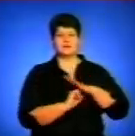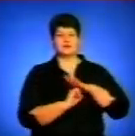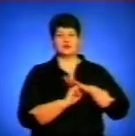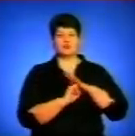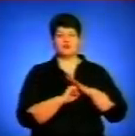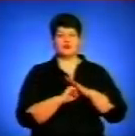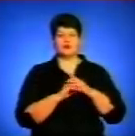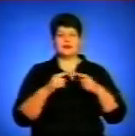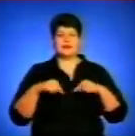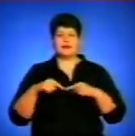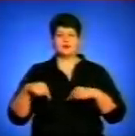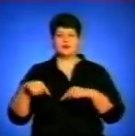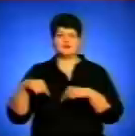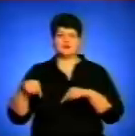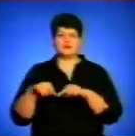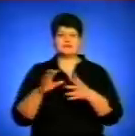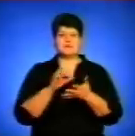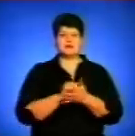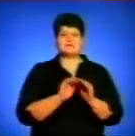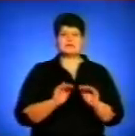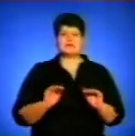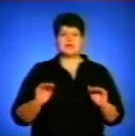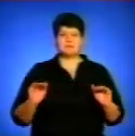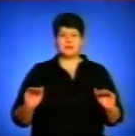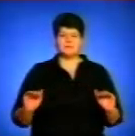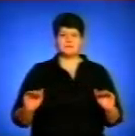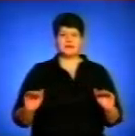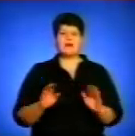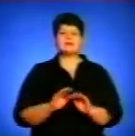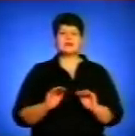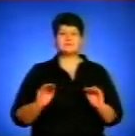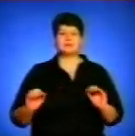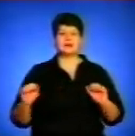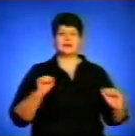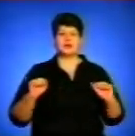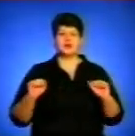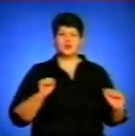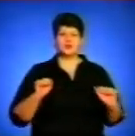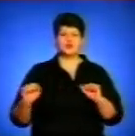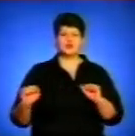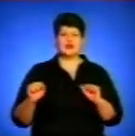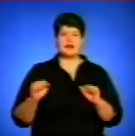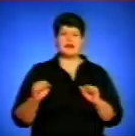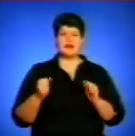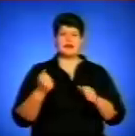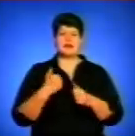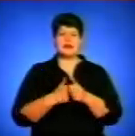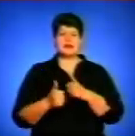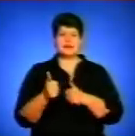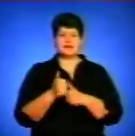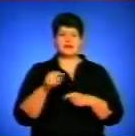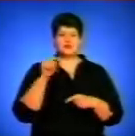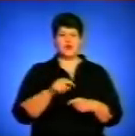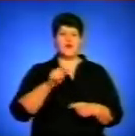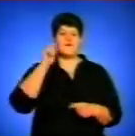ланку інструкторів, які займаються з дітьми, але дітьми безпосередньо керують їхні гурткові. Тобто, лідери такого самого віку,